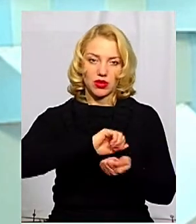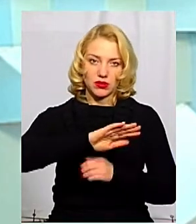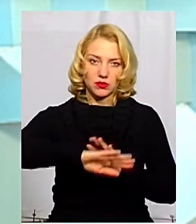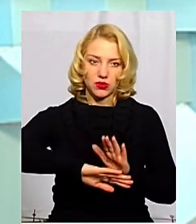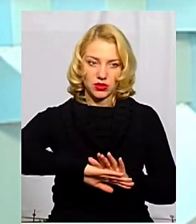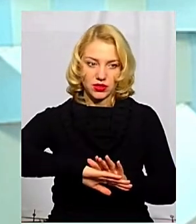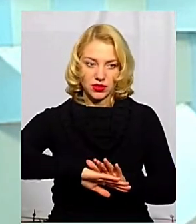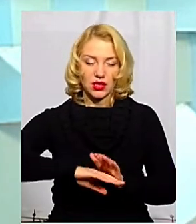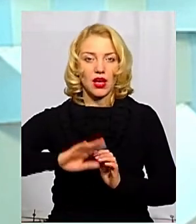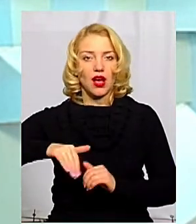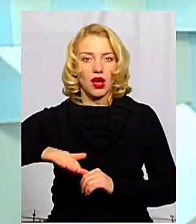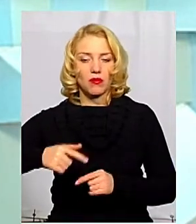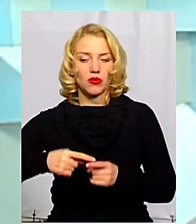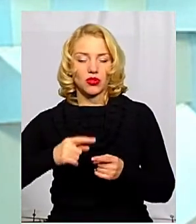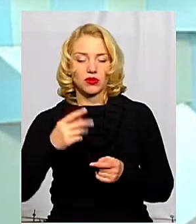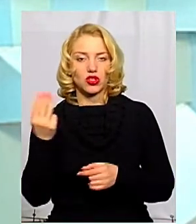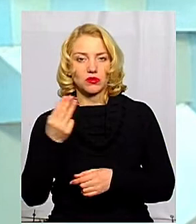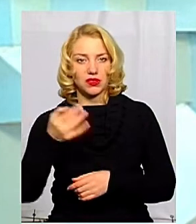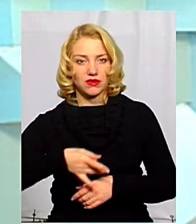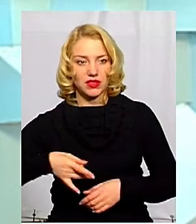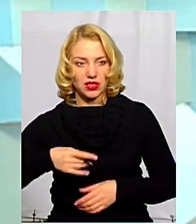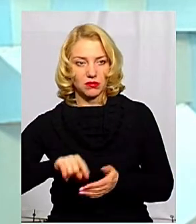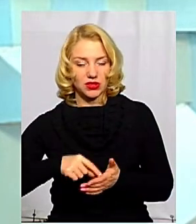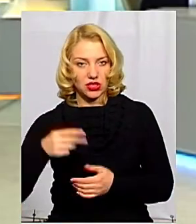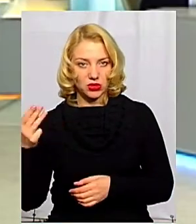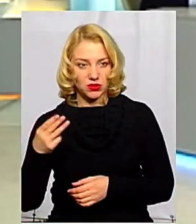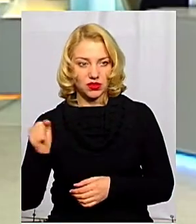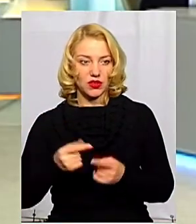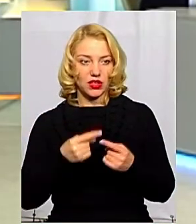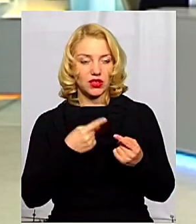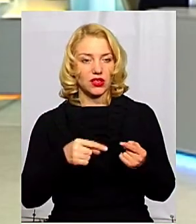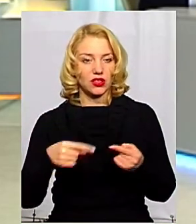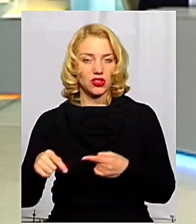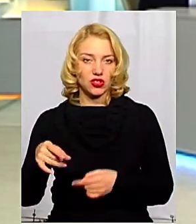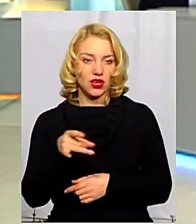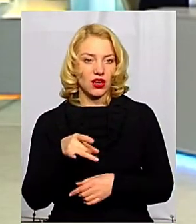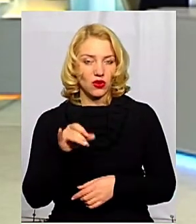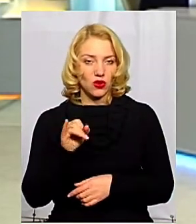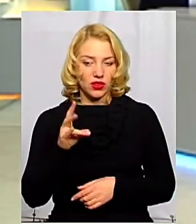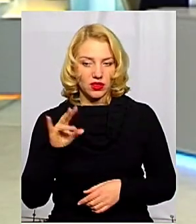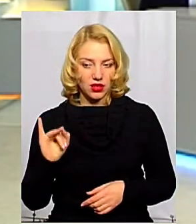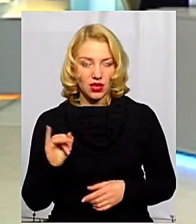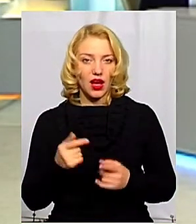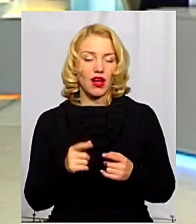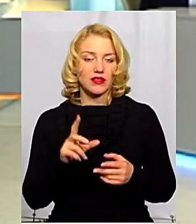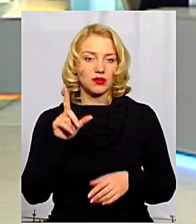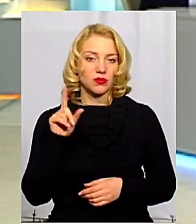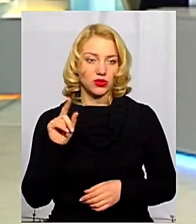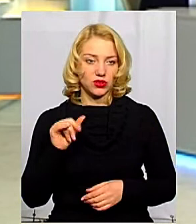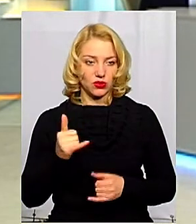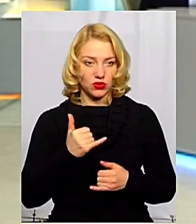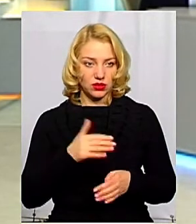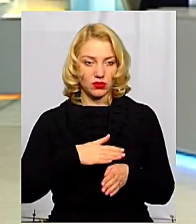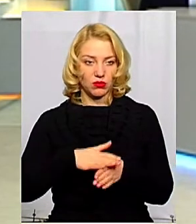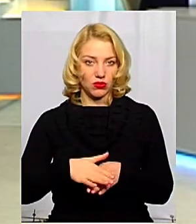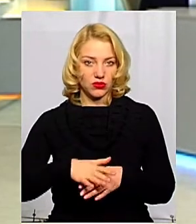підключилися декілька Шепетівських районів, міста Шепетівка і інші райони. А ось з понеділка повністю у нас